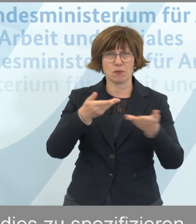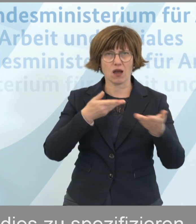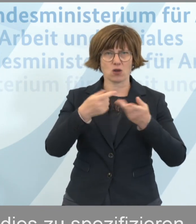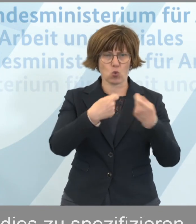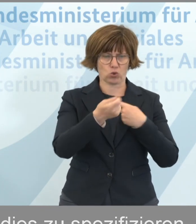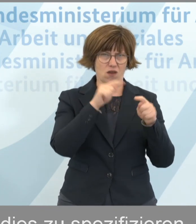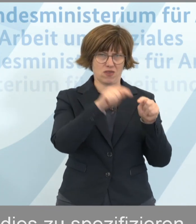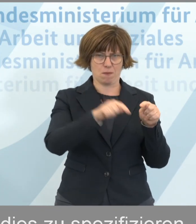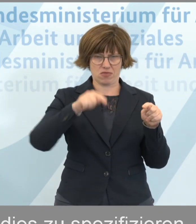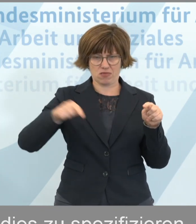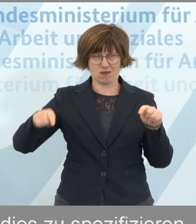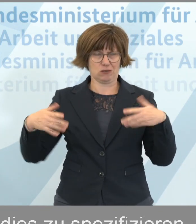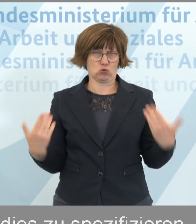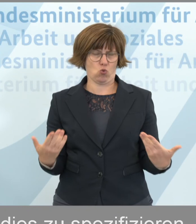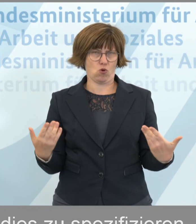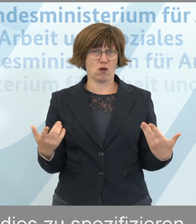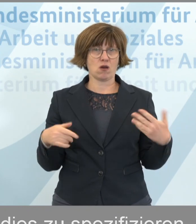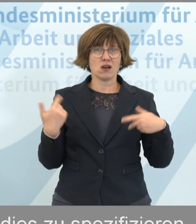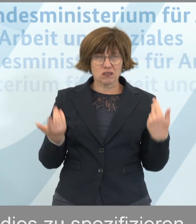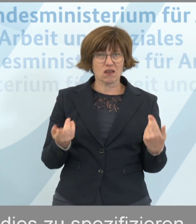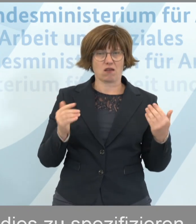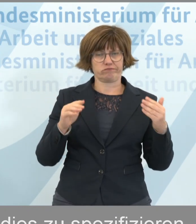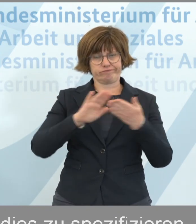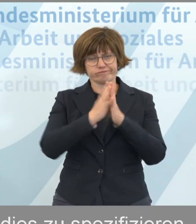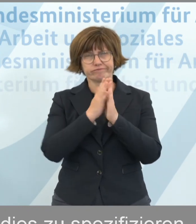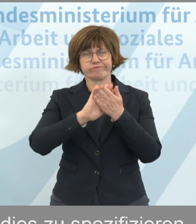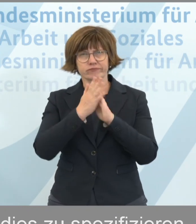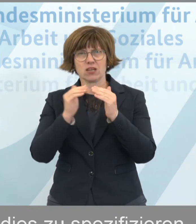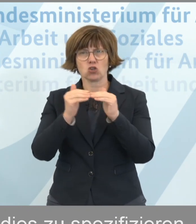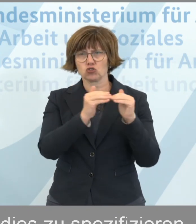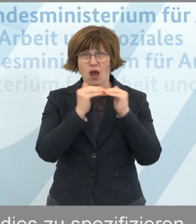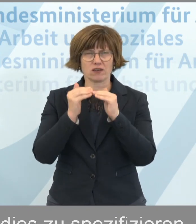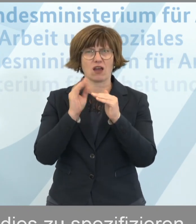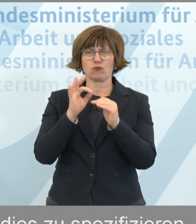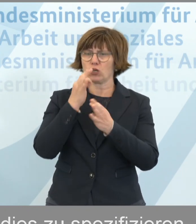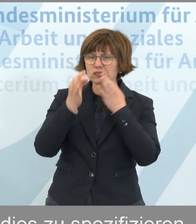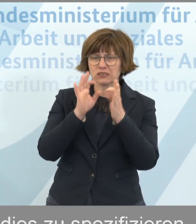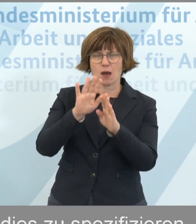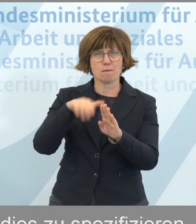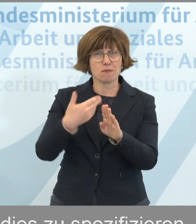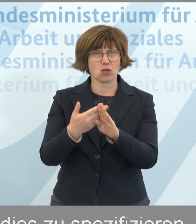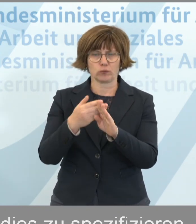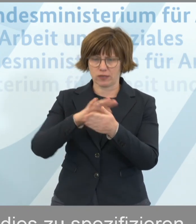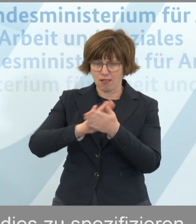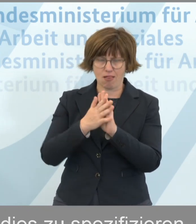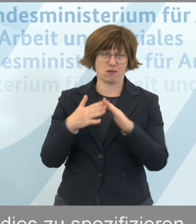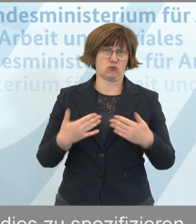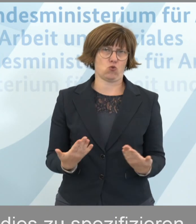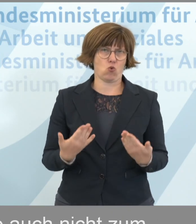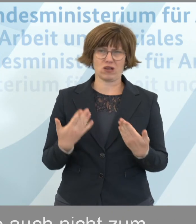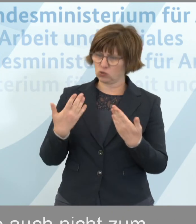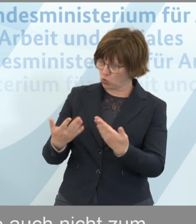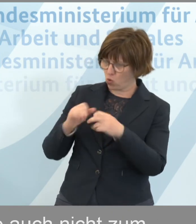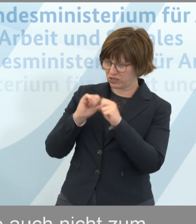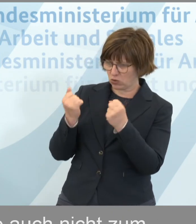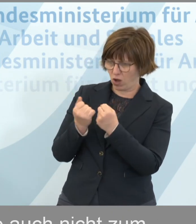in dieser Beziehung und legen dann entsprechende Standards für spezifische Beispiele auch miteinander fest. Und das ist in diesem Fall